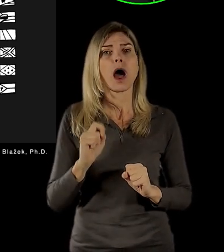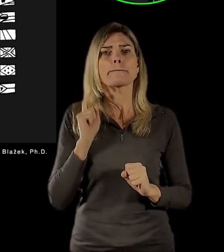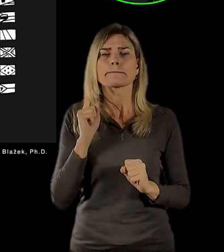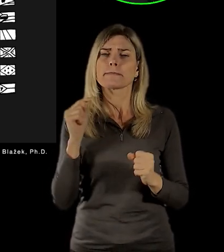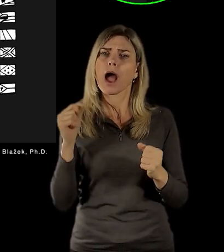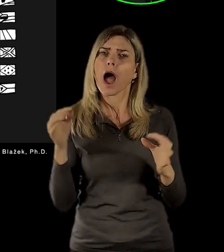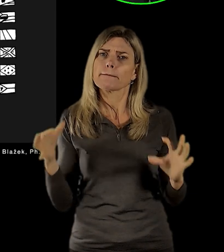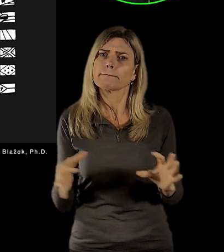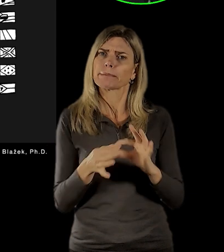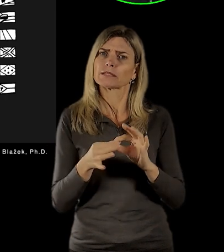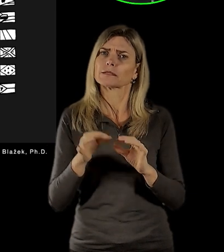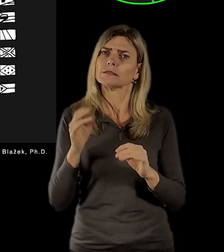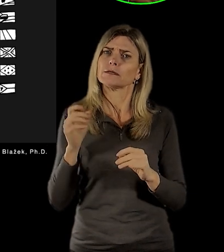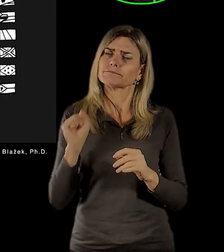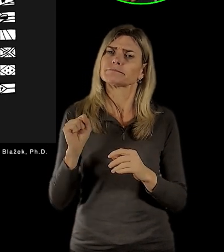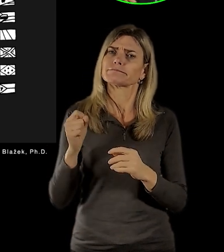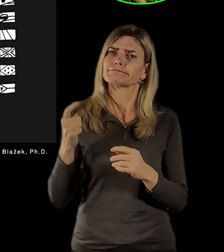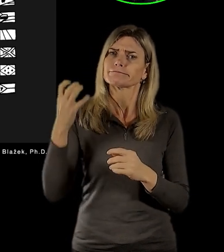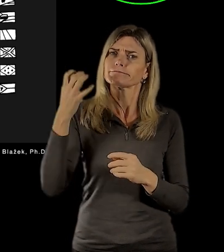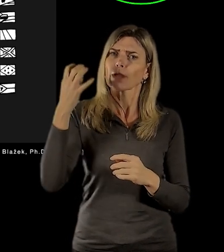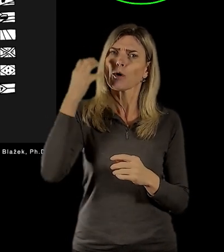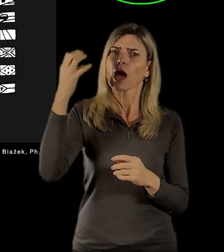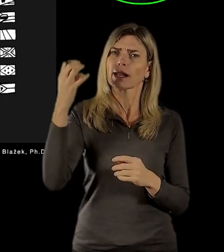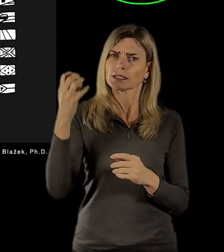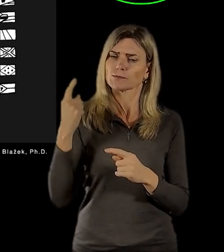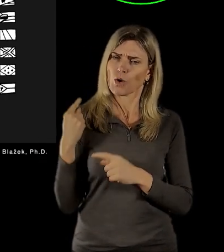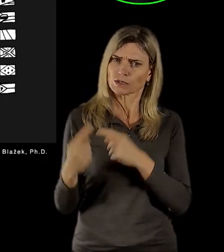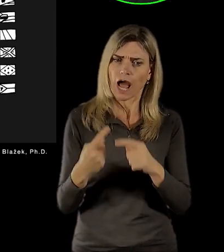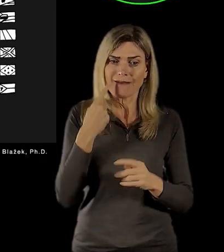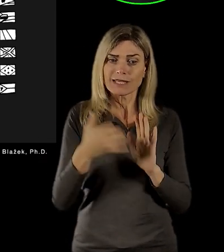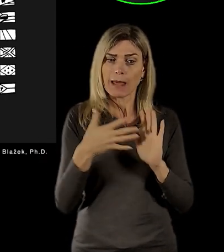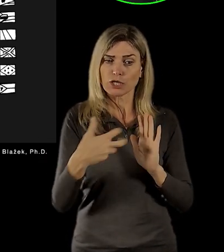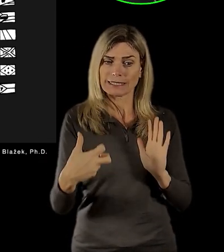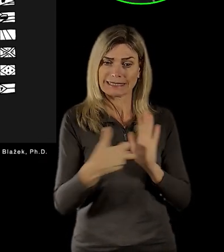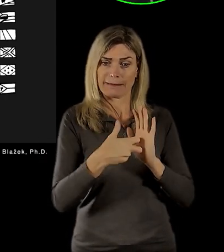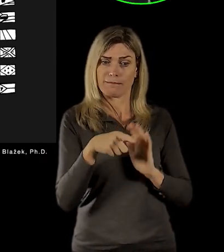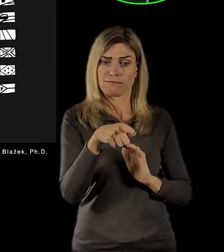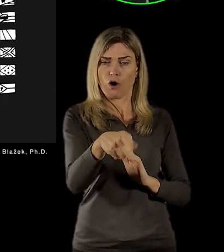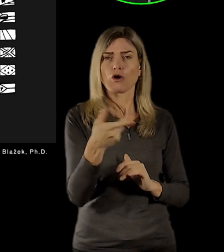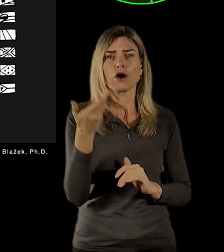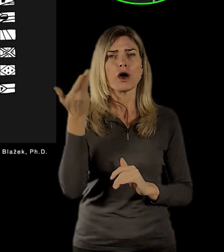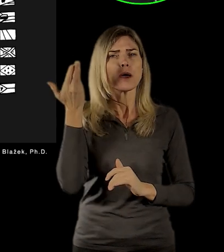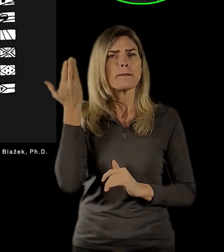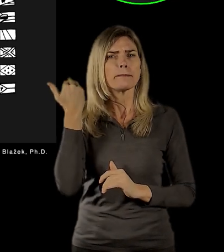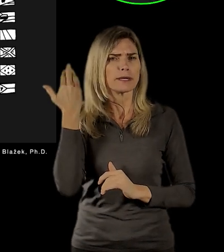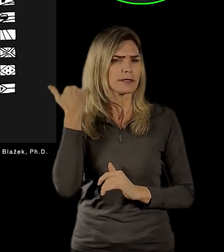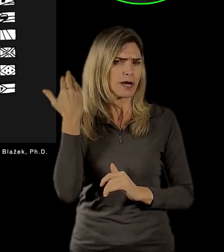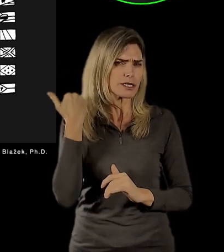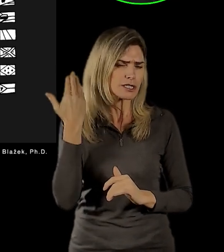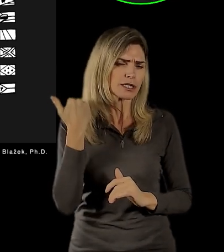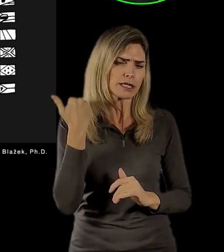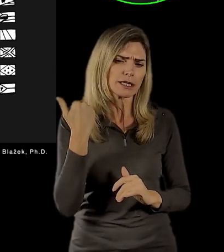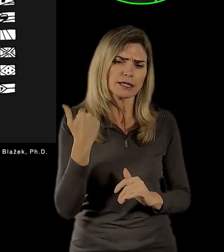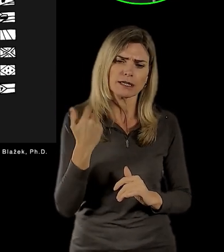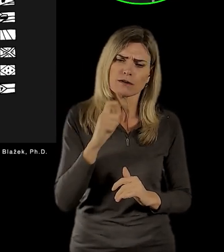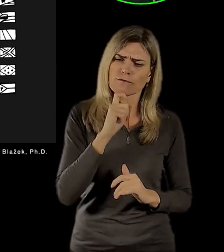monarchismu, ten se odrazili na těch státních symbolech, tady vidíte třeba legionářský znák, který byl potom také symbolem České národní